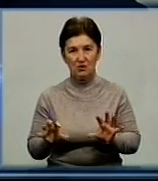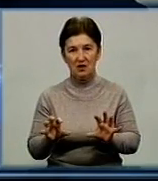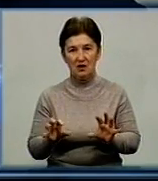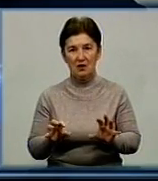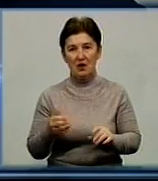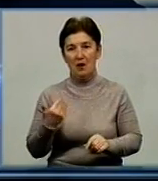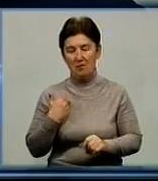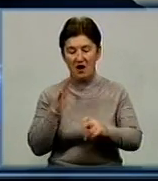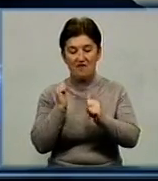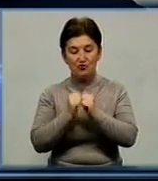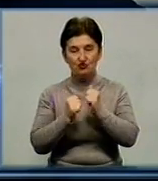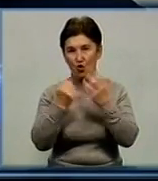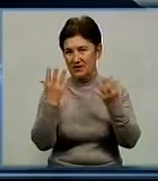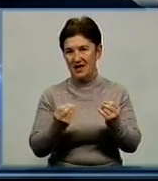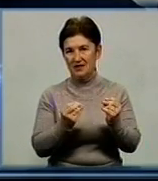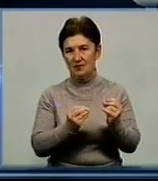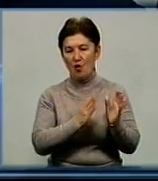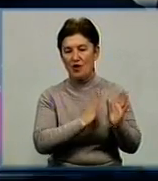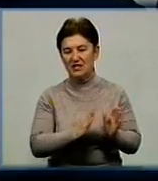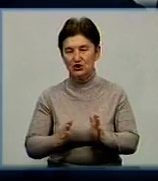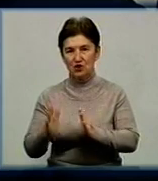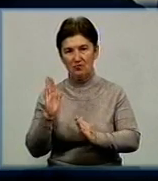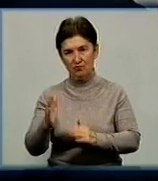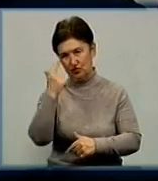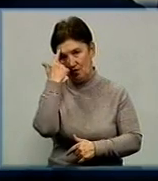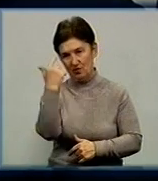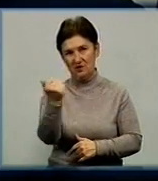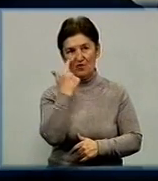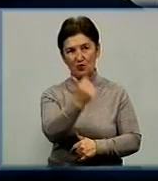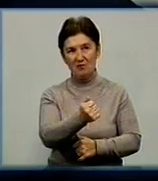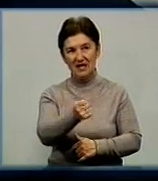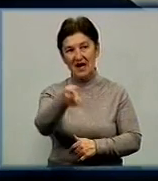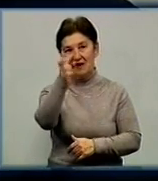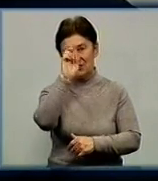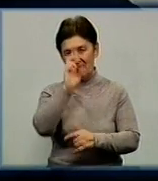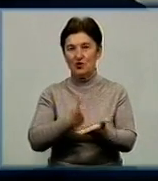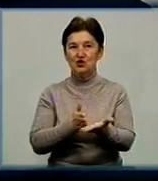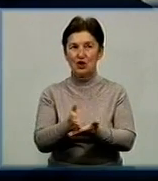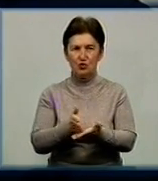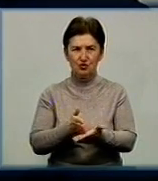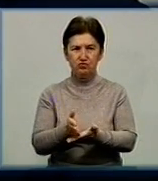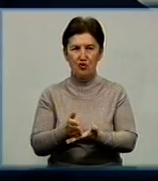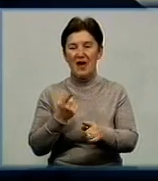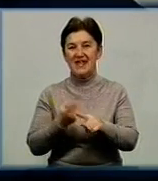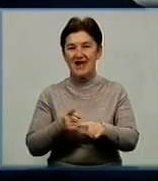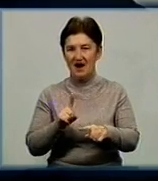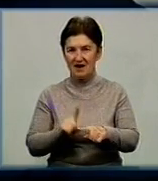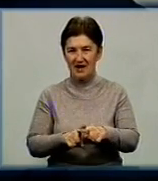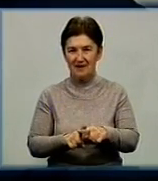ми в щоденному режимі будемо інформувати про цих людей державну міграційну службу, яка